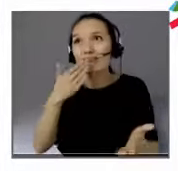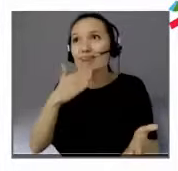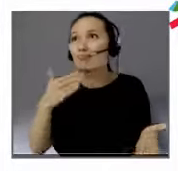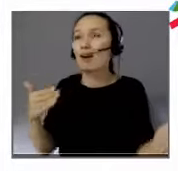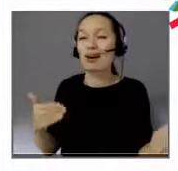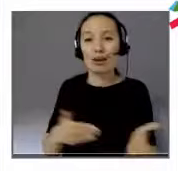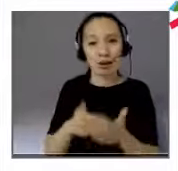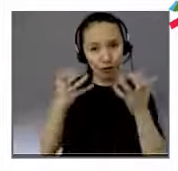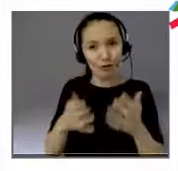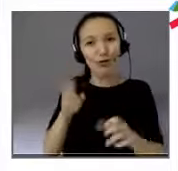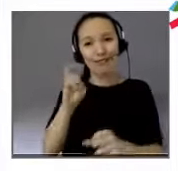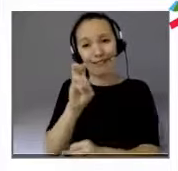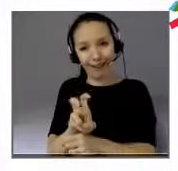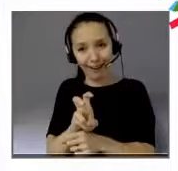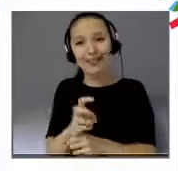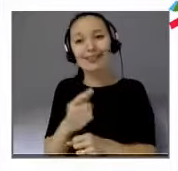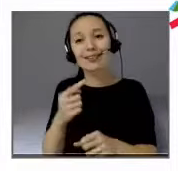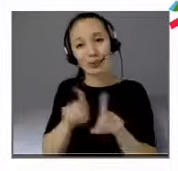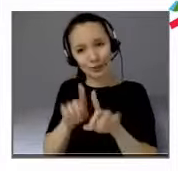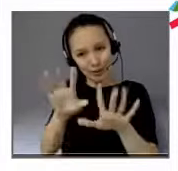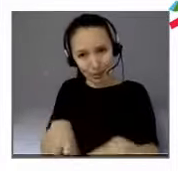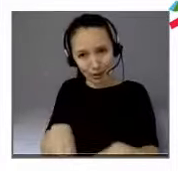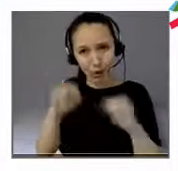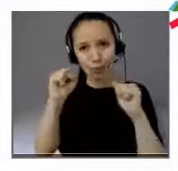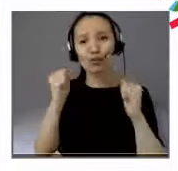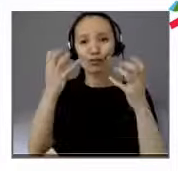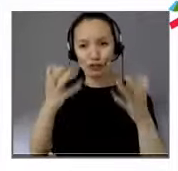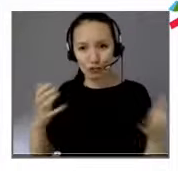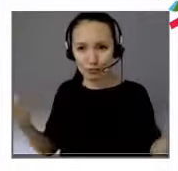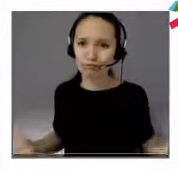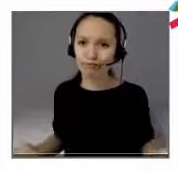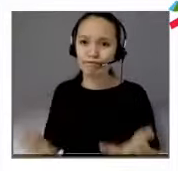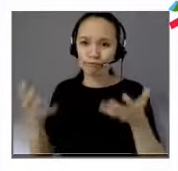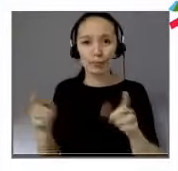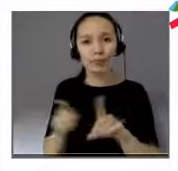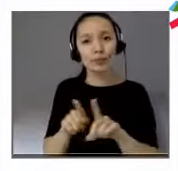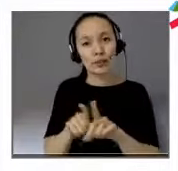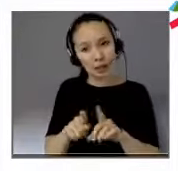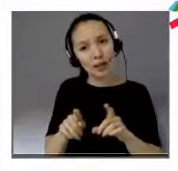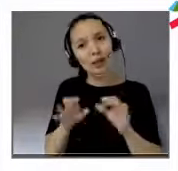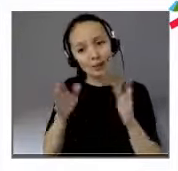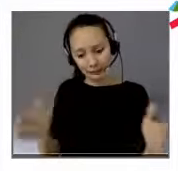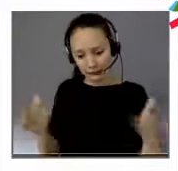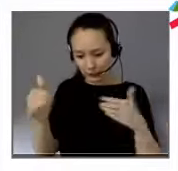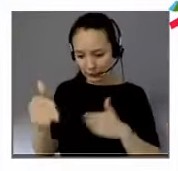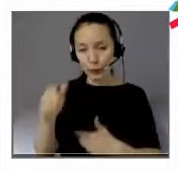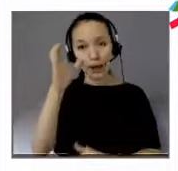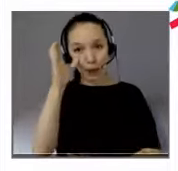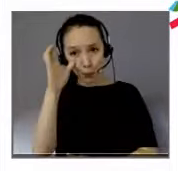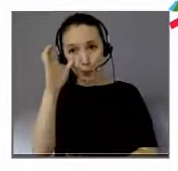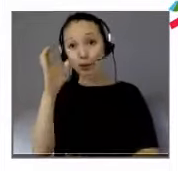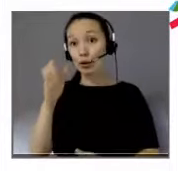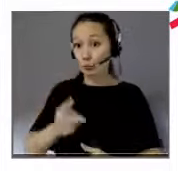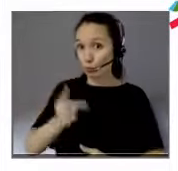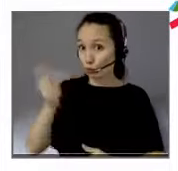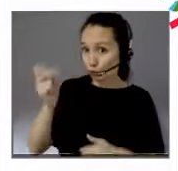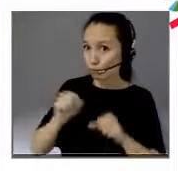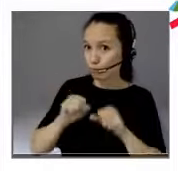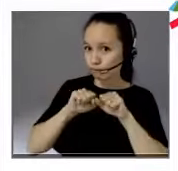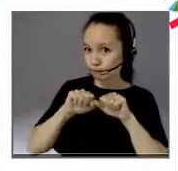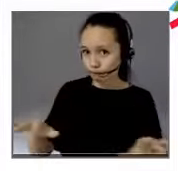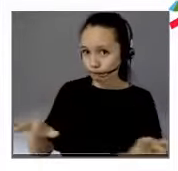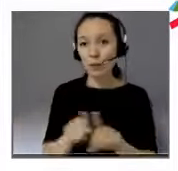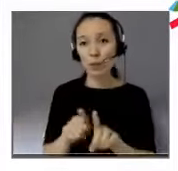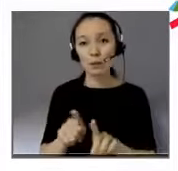on a aussi déployé des cellules d'écoute et au-delà des cellules d'écoute nous avons effectivement mis du budget pour